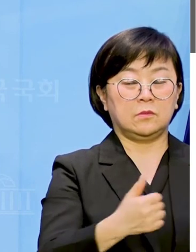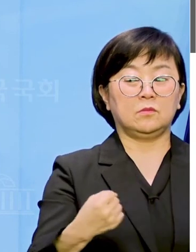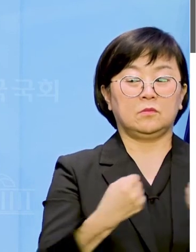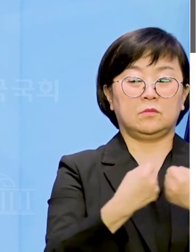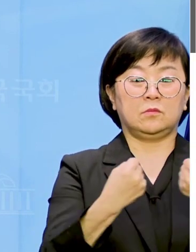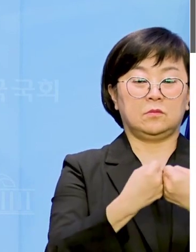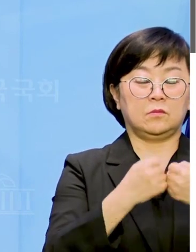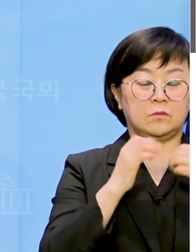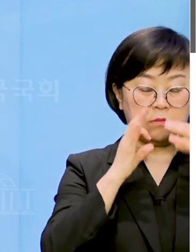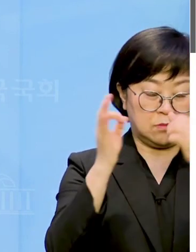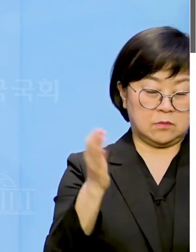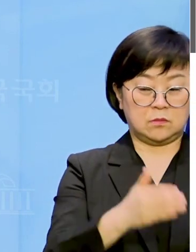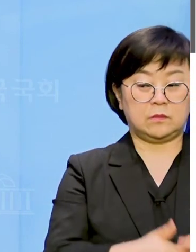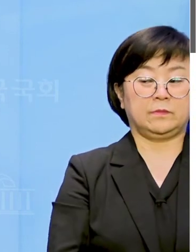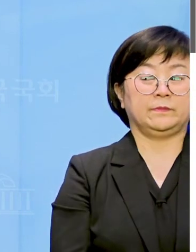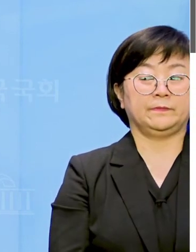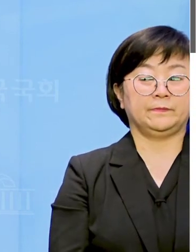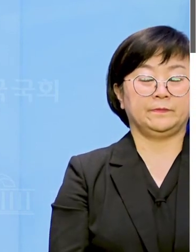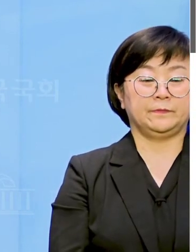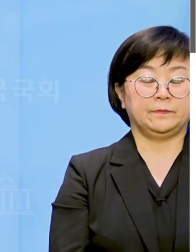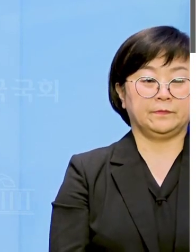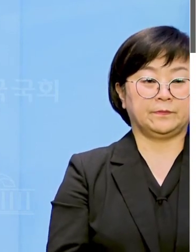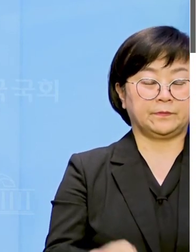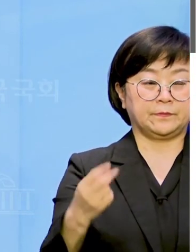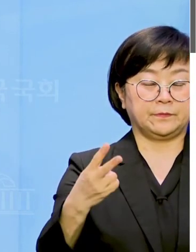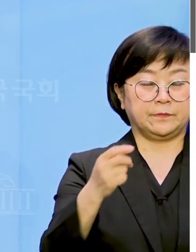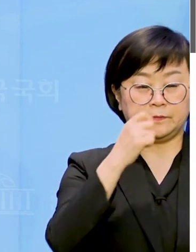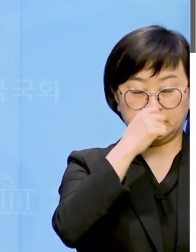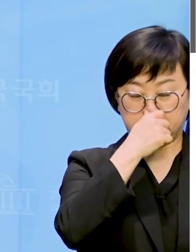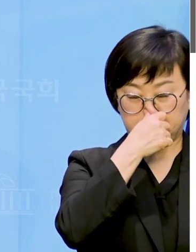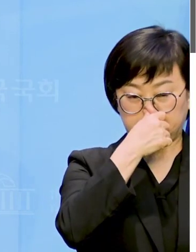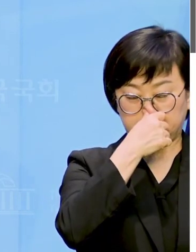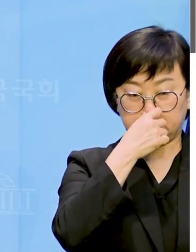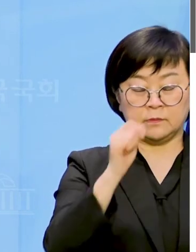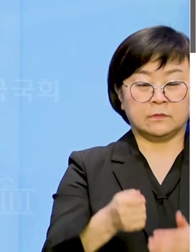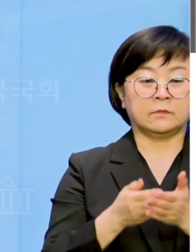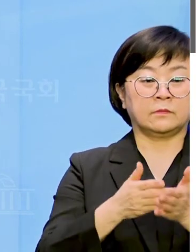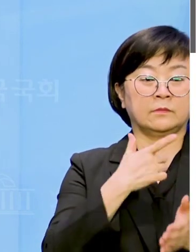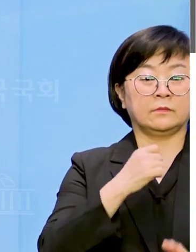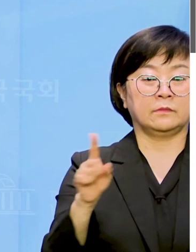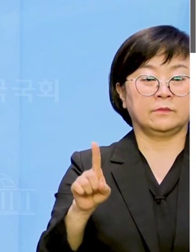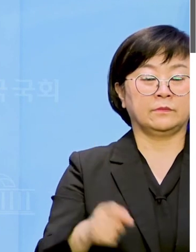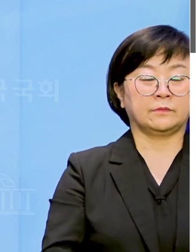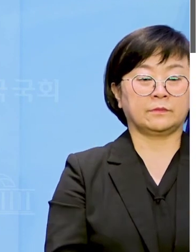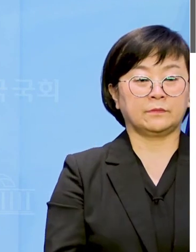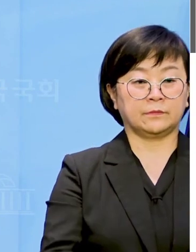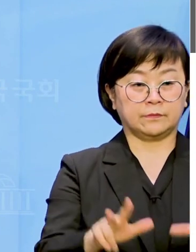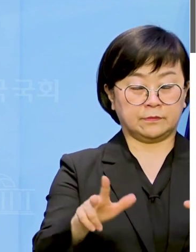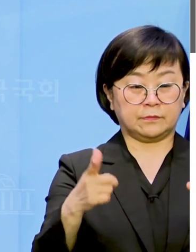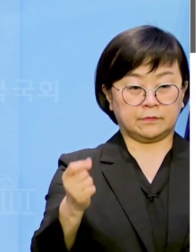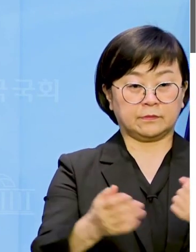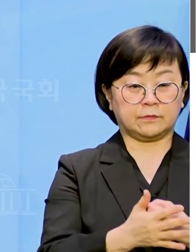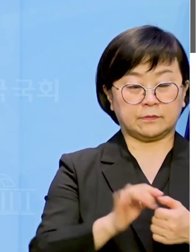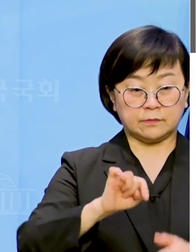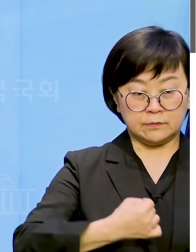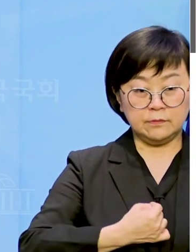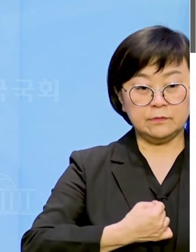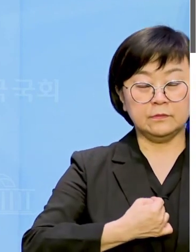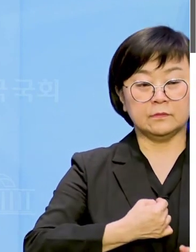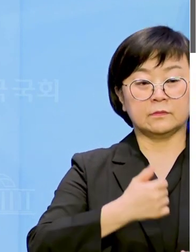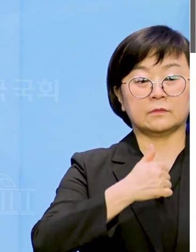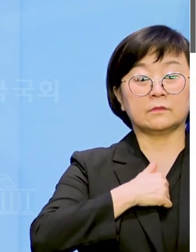투쟁에 힘쓰시기 바랍니다. 또한 국민의힘에 요청합니다. 지금처럼 자신의